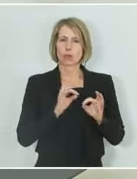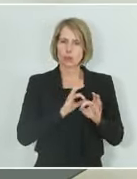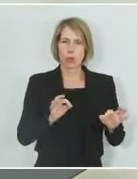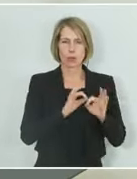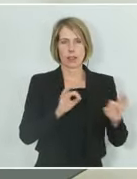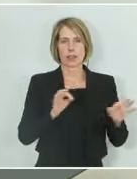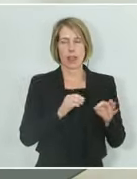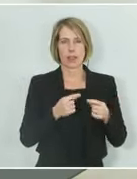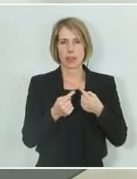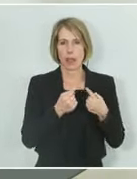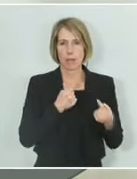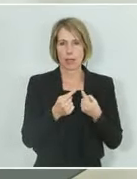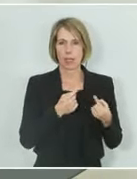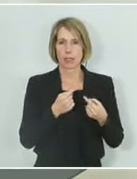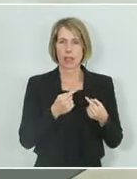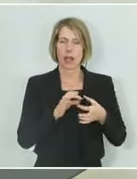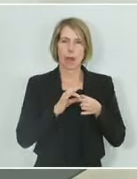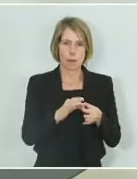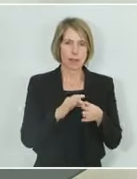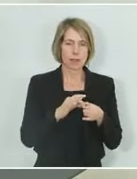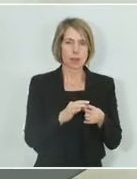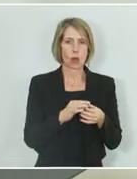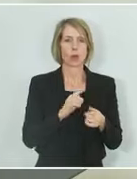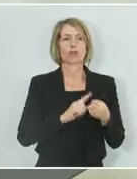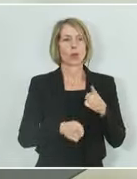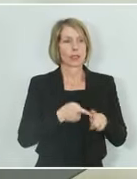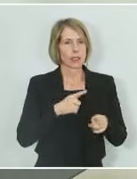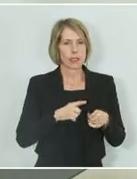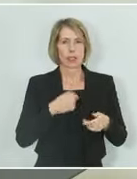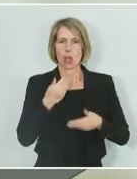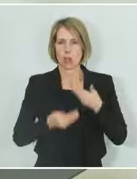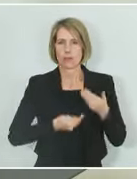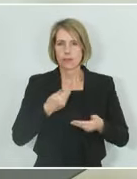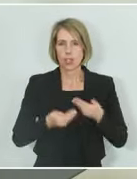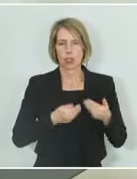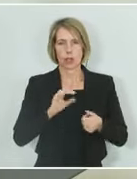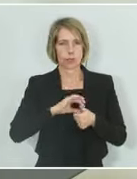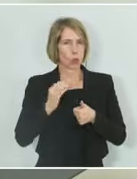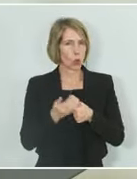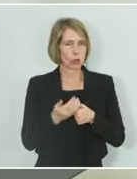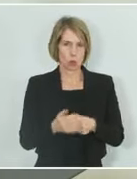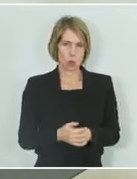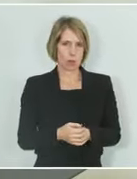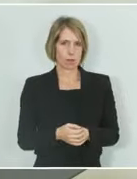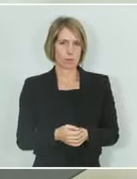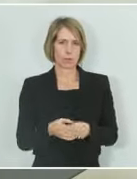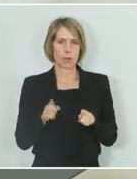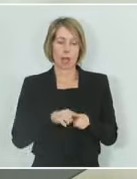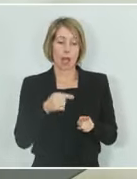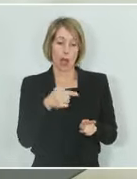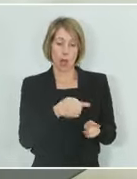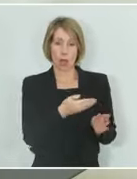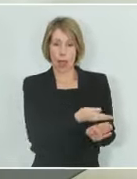Beziehungen in Politik, Wirtschaft und Kultur. Ich habe ihn auch eingeladen, dass er